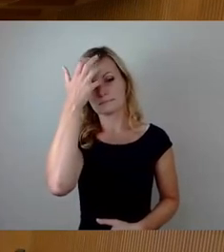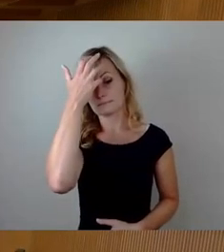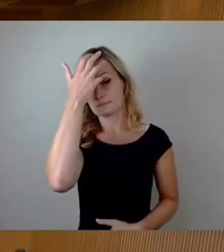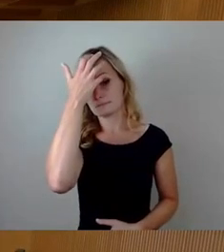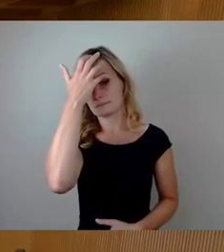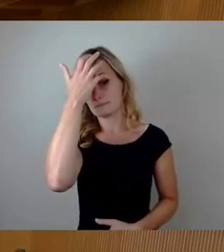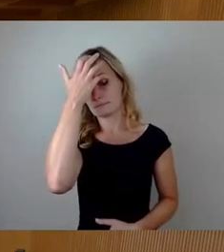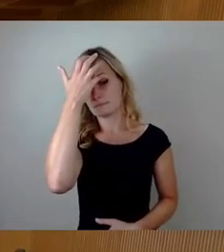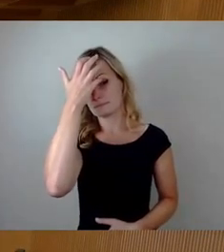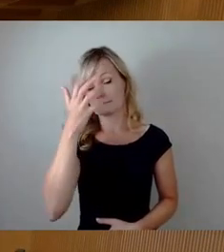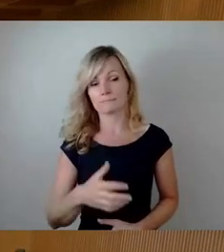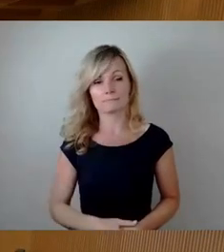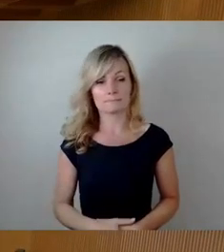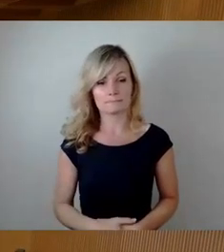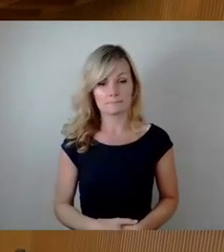-Bürger-Fraktion.